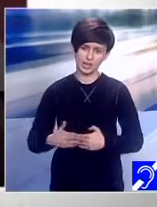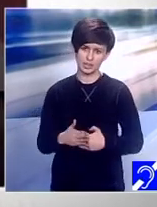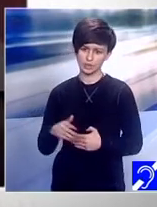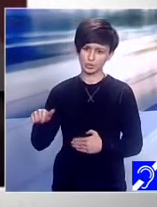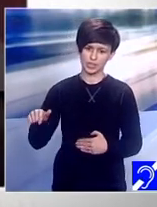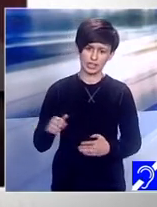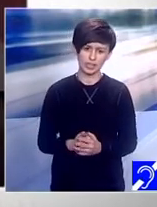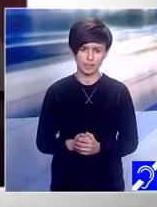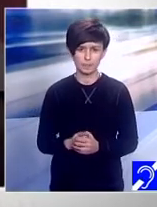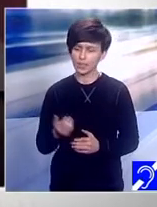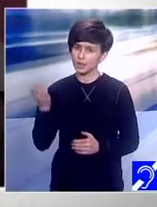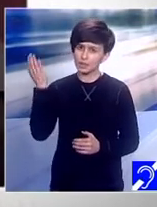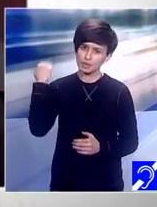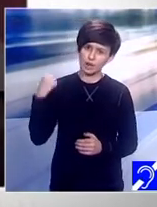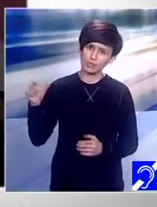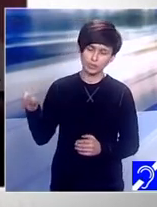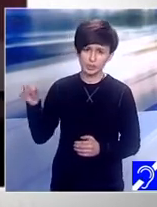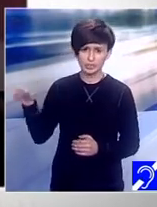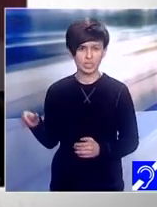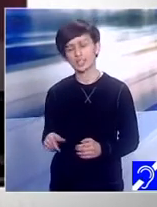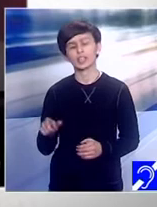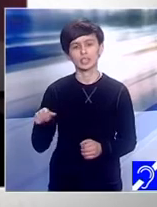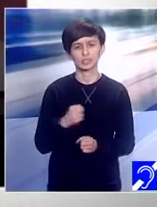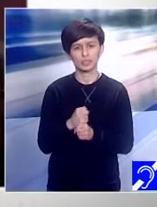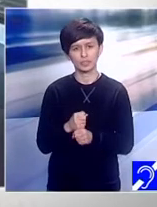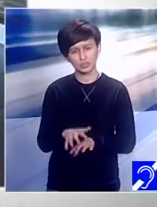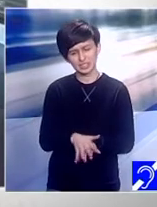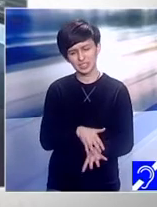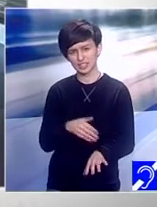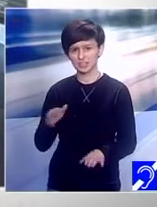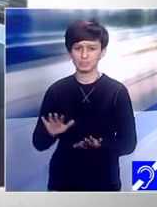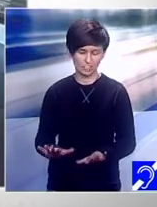fost persoane care te-au făcut să te simți așa? Nu, nu.